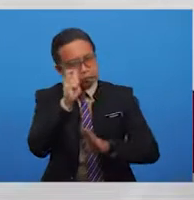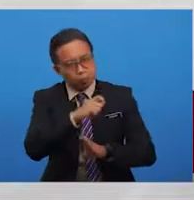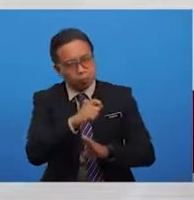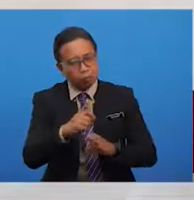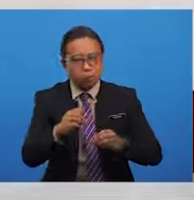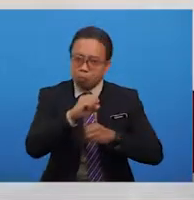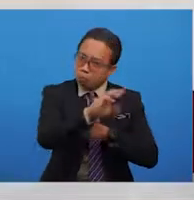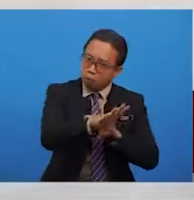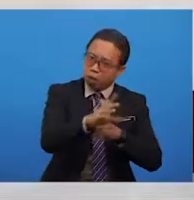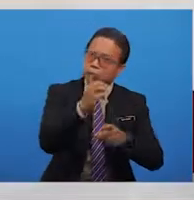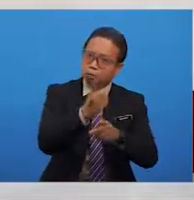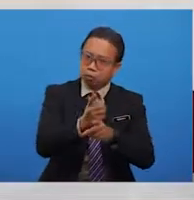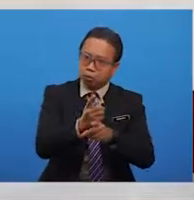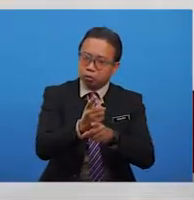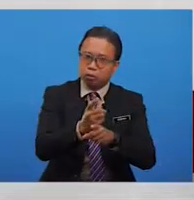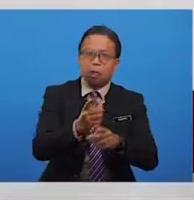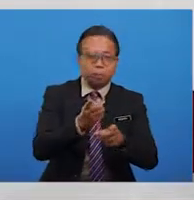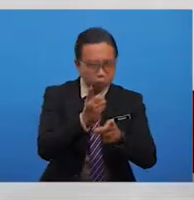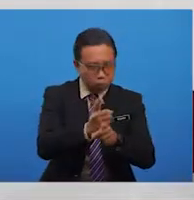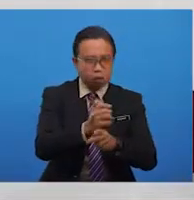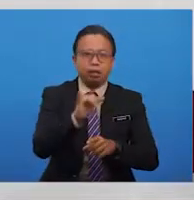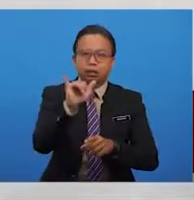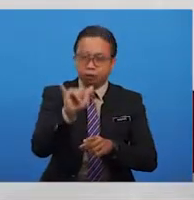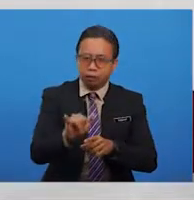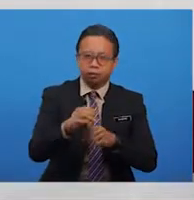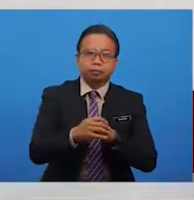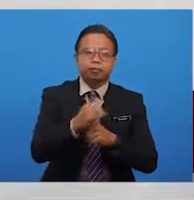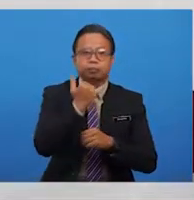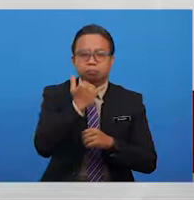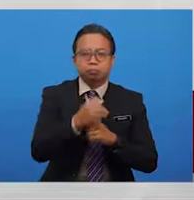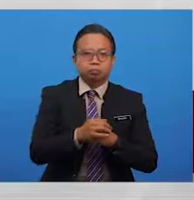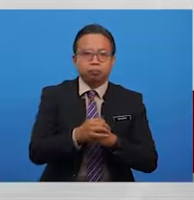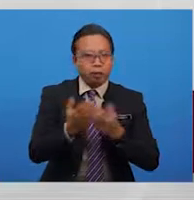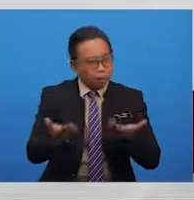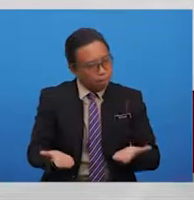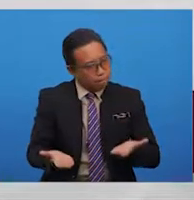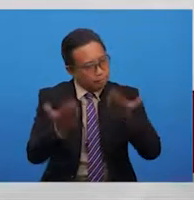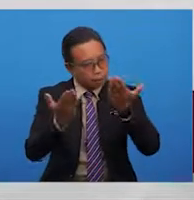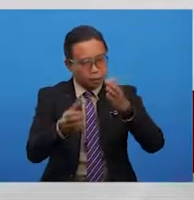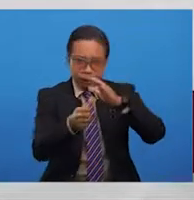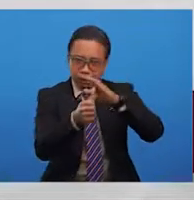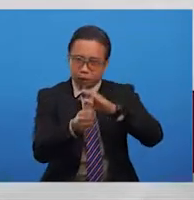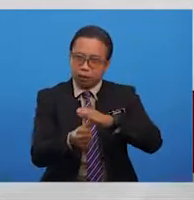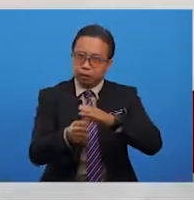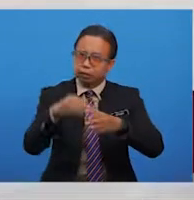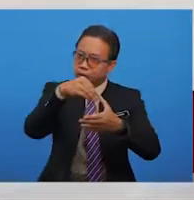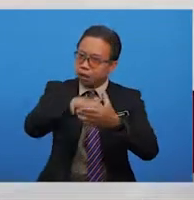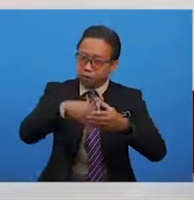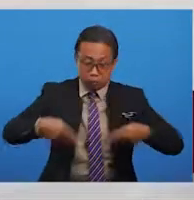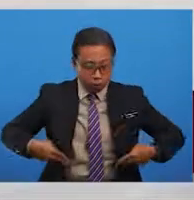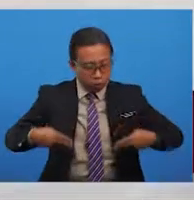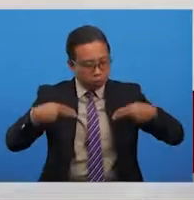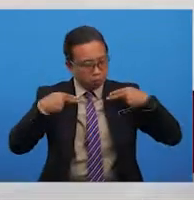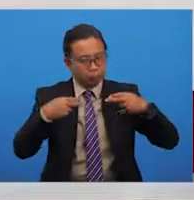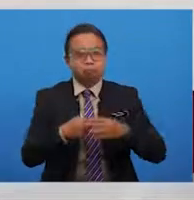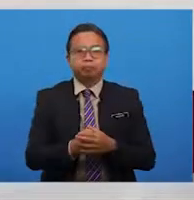dan membenarkan yang salah. Perang juga membangkitkan keganasan dalam kehidupan yang damai. Oleh itu,